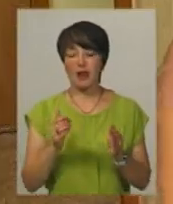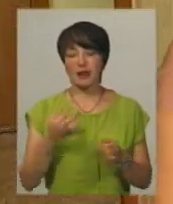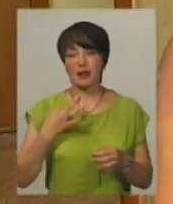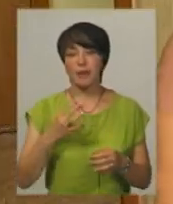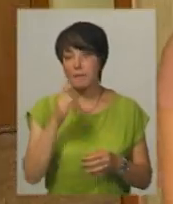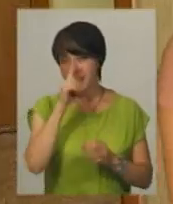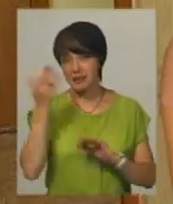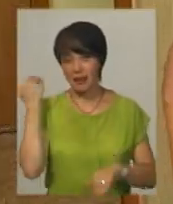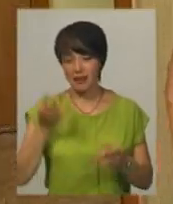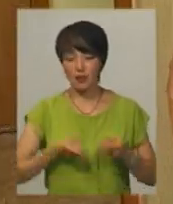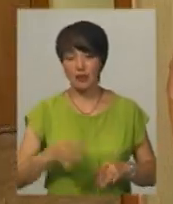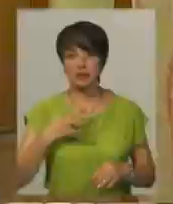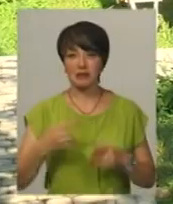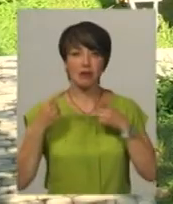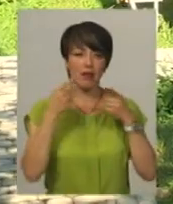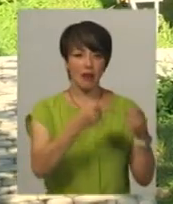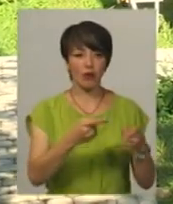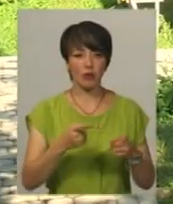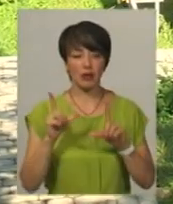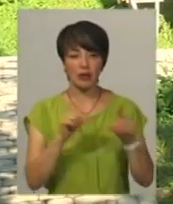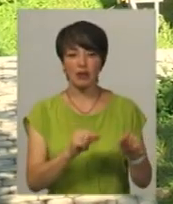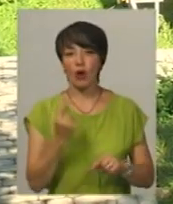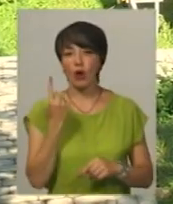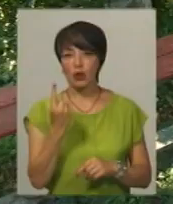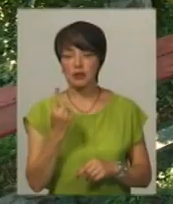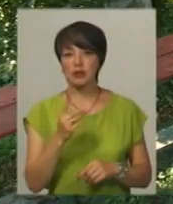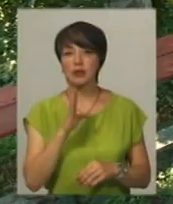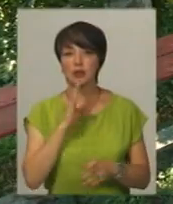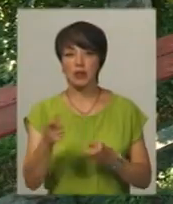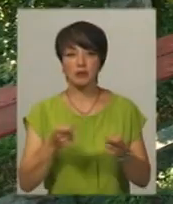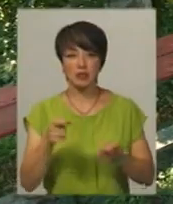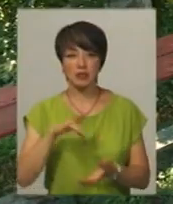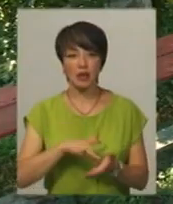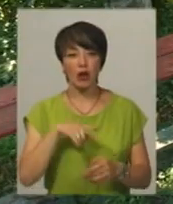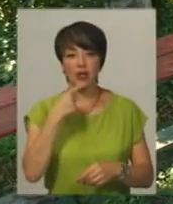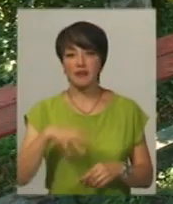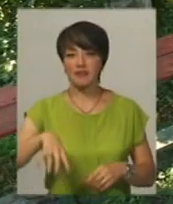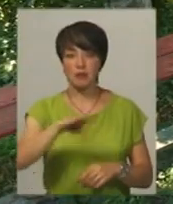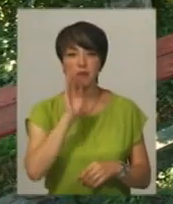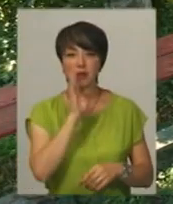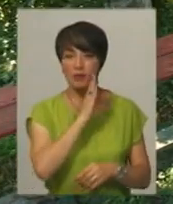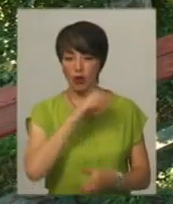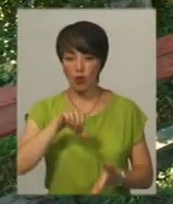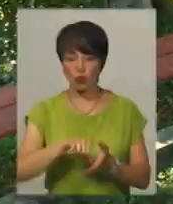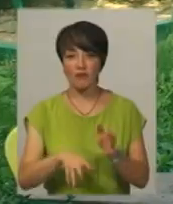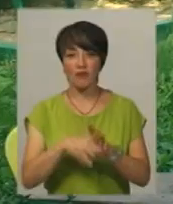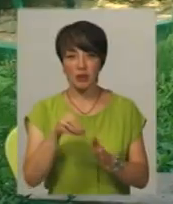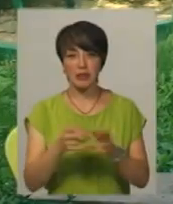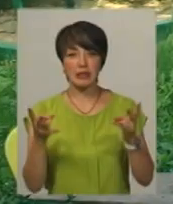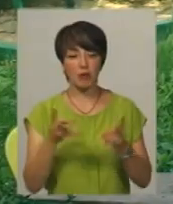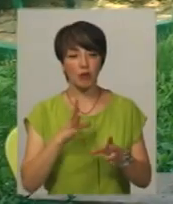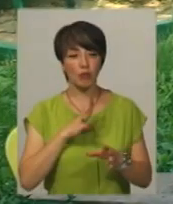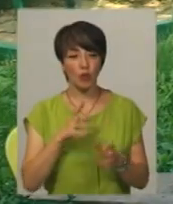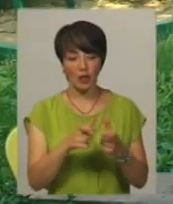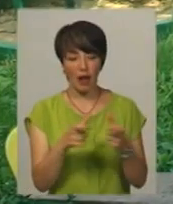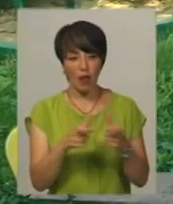Та ще з маленькою дитино дуже далеко їхати. Одна із чотирьох адміністраторок центру Наталія Берінська каже, усім матерям, аби взяти участь в голосуванні, треба було